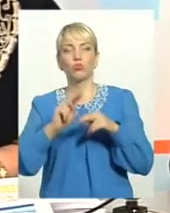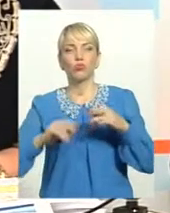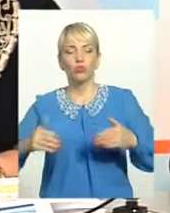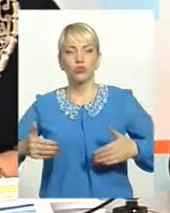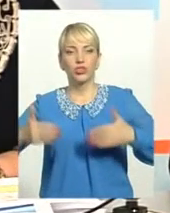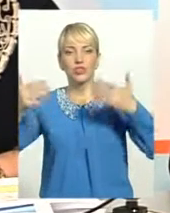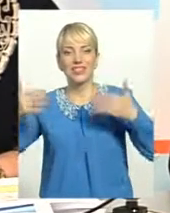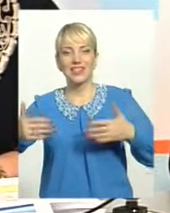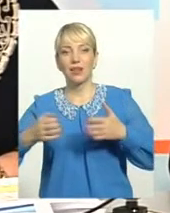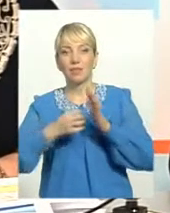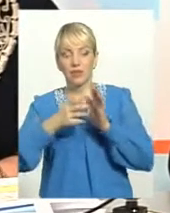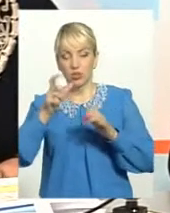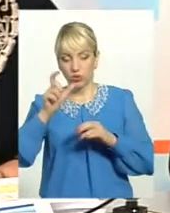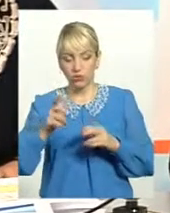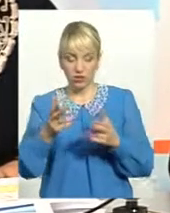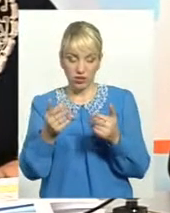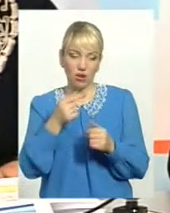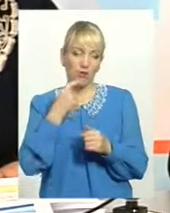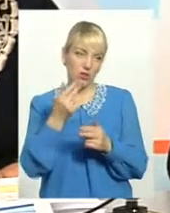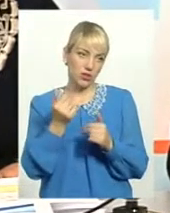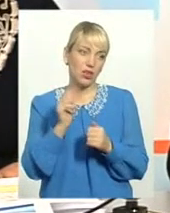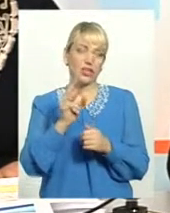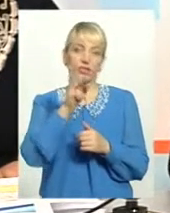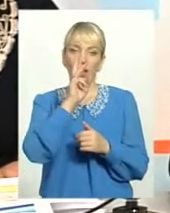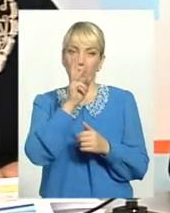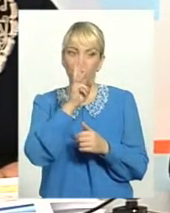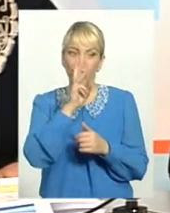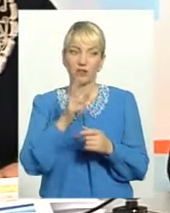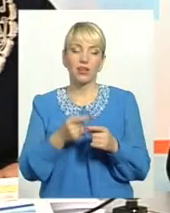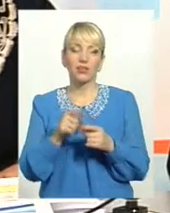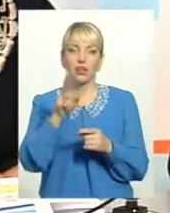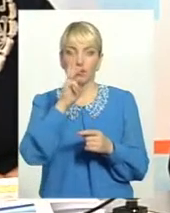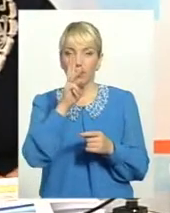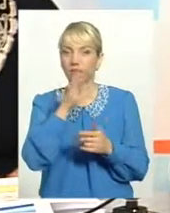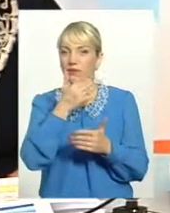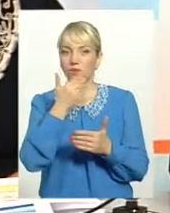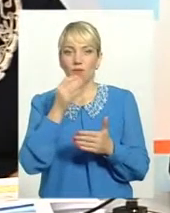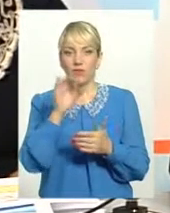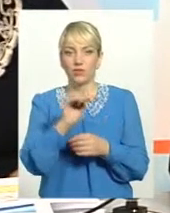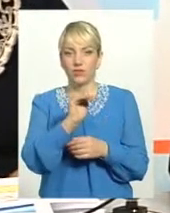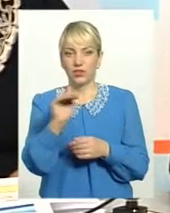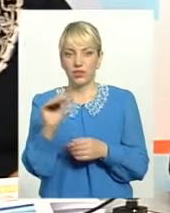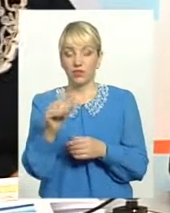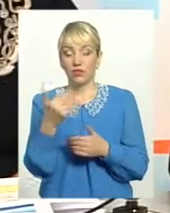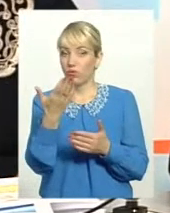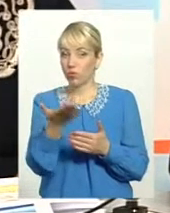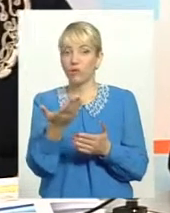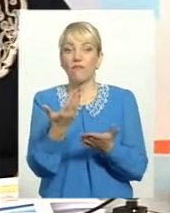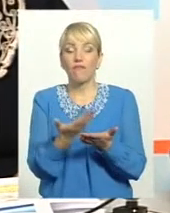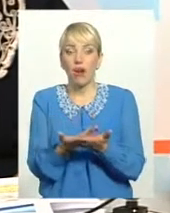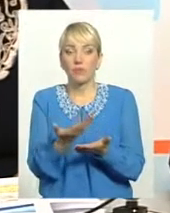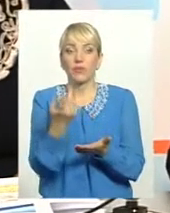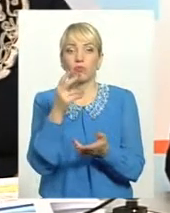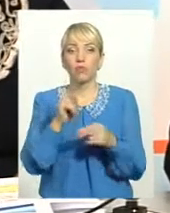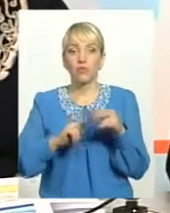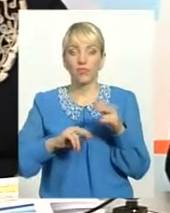Так, підприємець признав, що таке є, зараз буде позапланова перевірка. От вам конкретна будівельна галузь, от вам якість, і от вам що